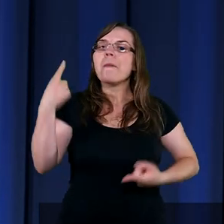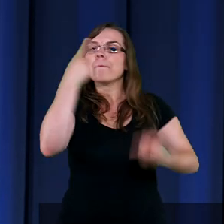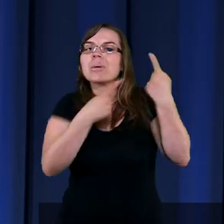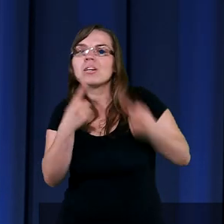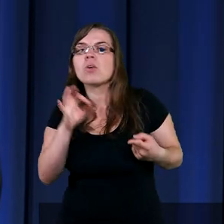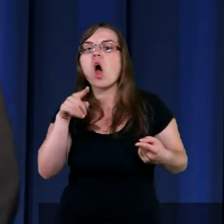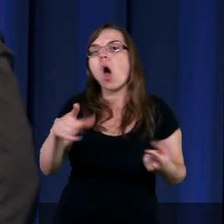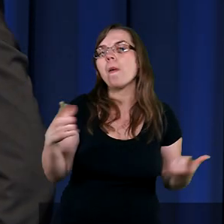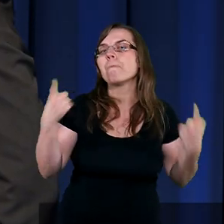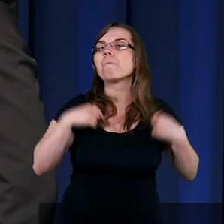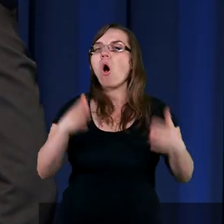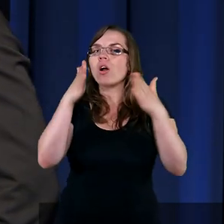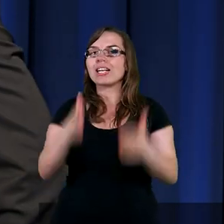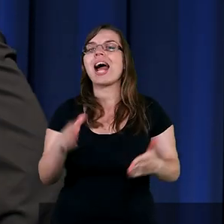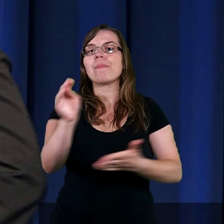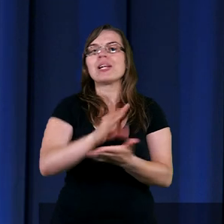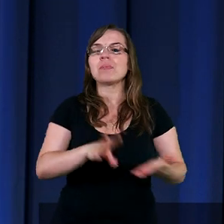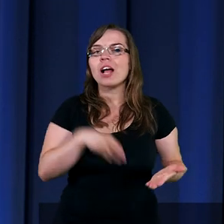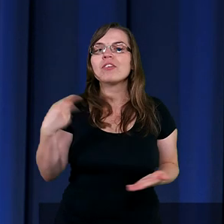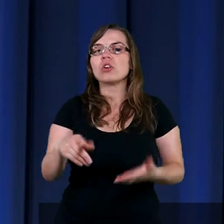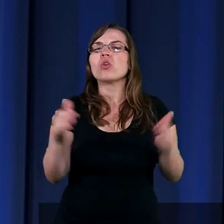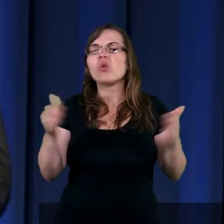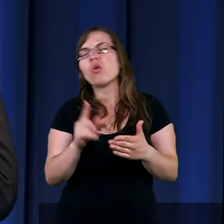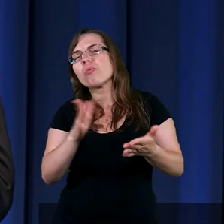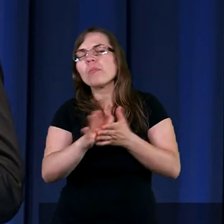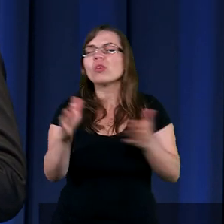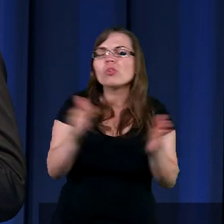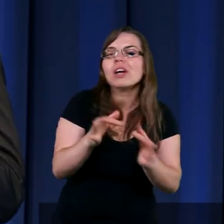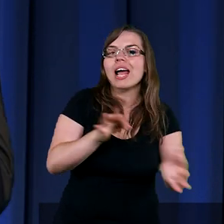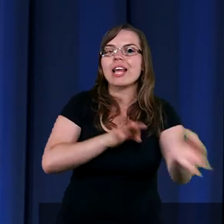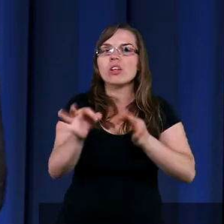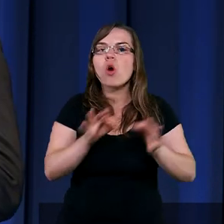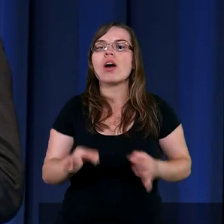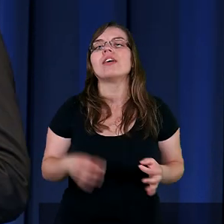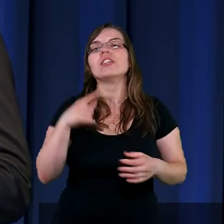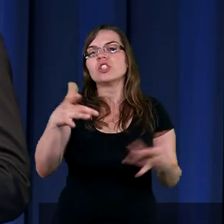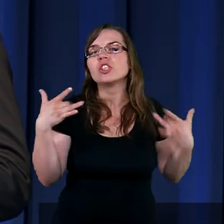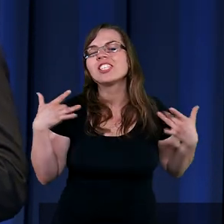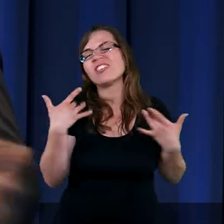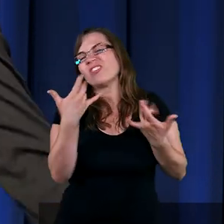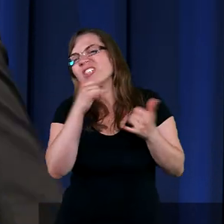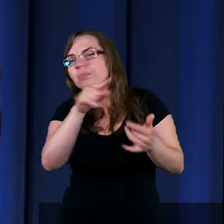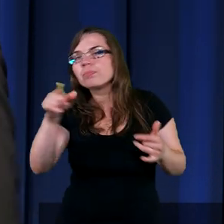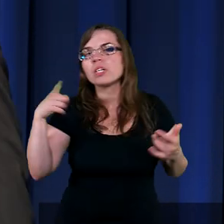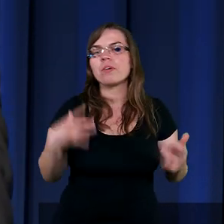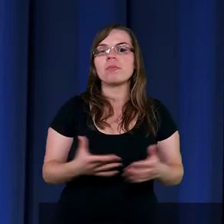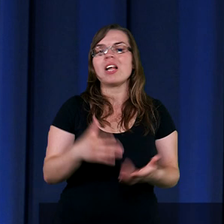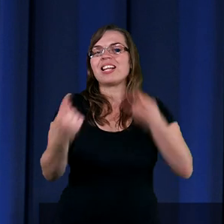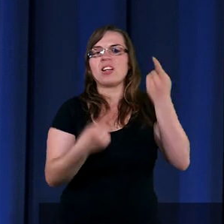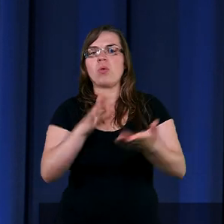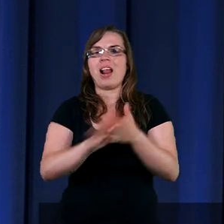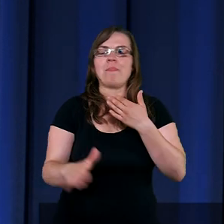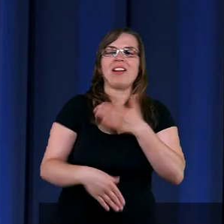o postaciach biblijnych, tak, tak pokrótce, znowu te proste historie. Józef, sytuacja bez wyjścia.